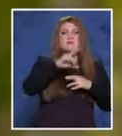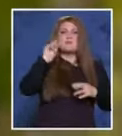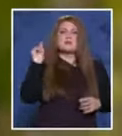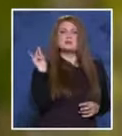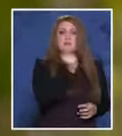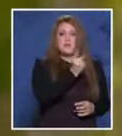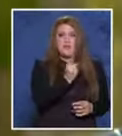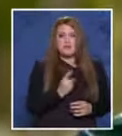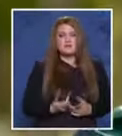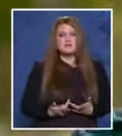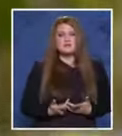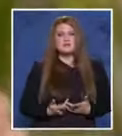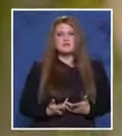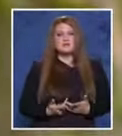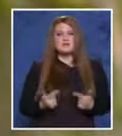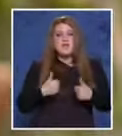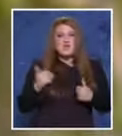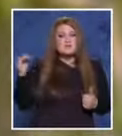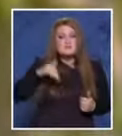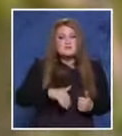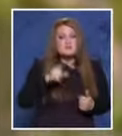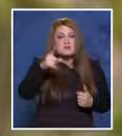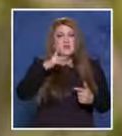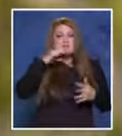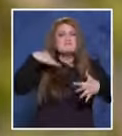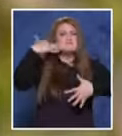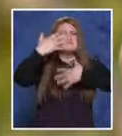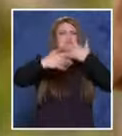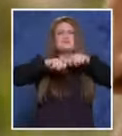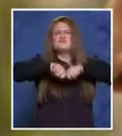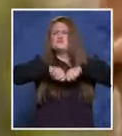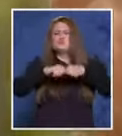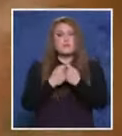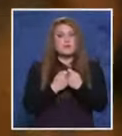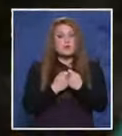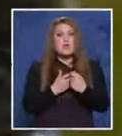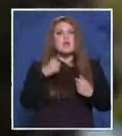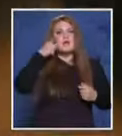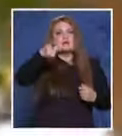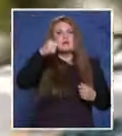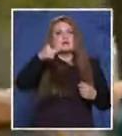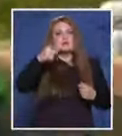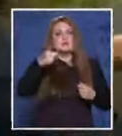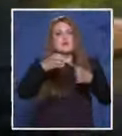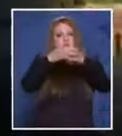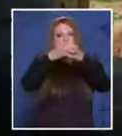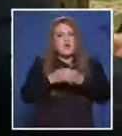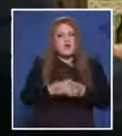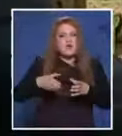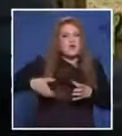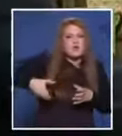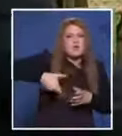избягат. Аз идвам тук. Всичко ви казвам разбито оправено. Тази кофичка с вода го